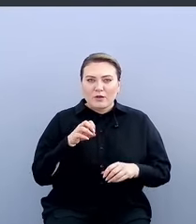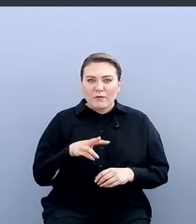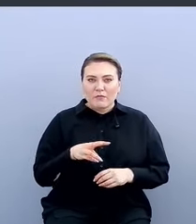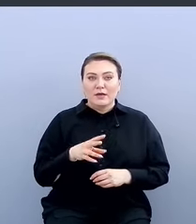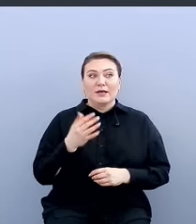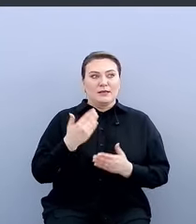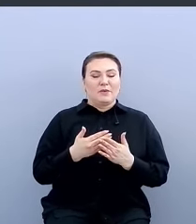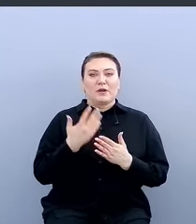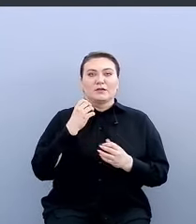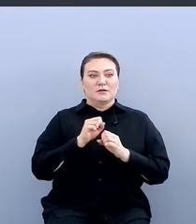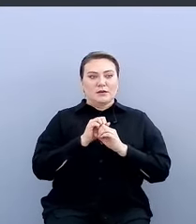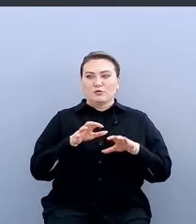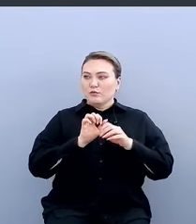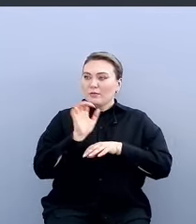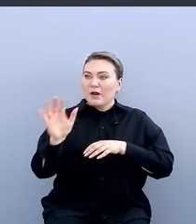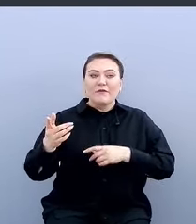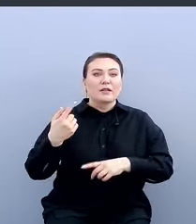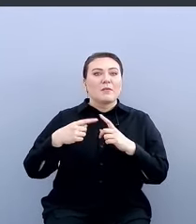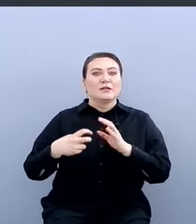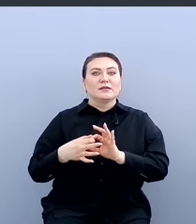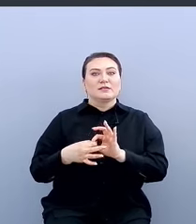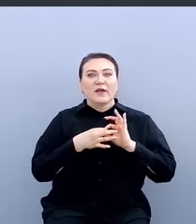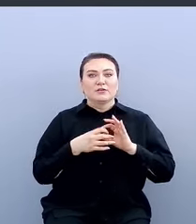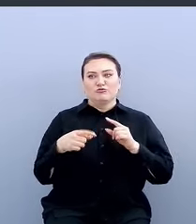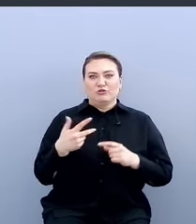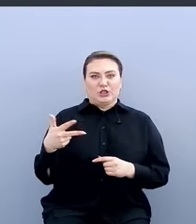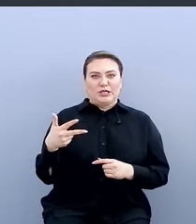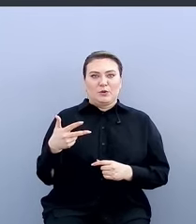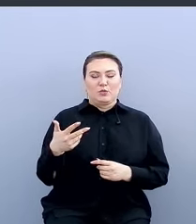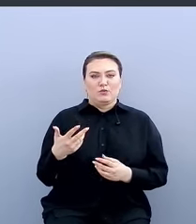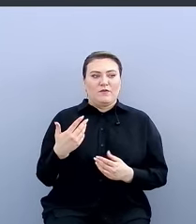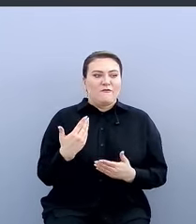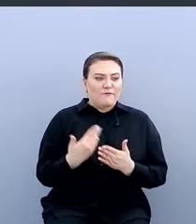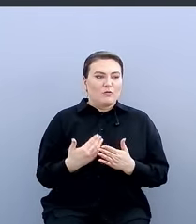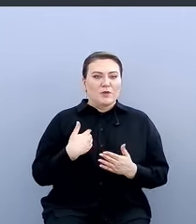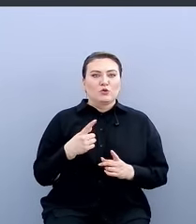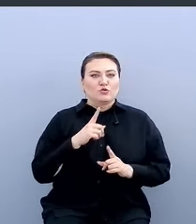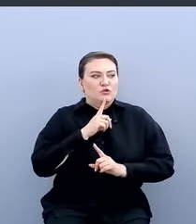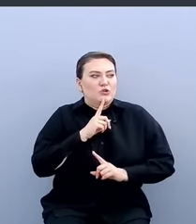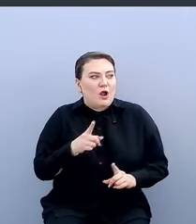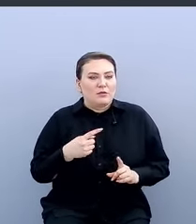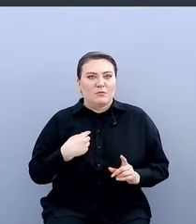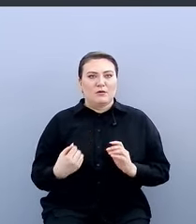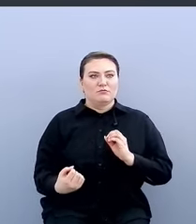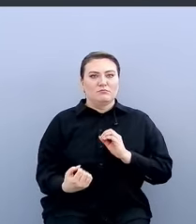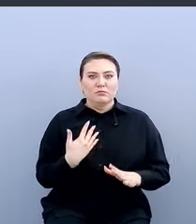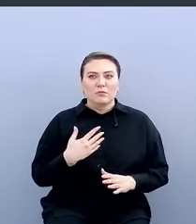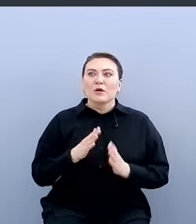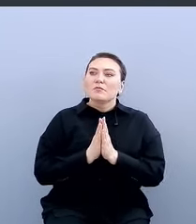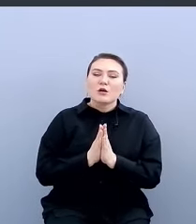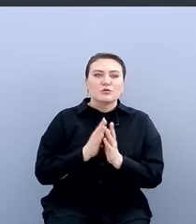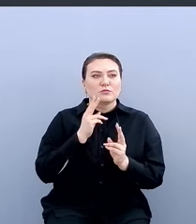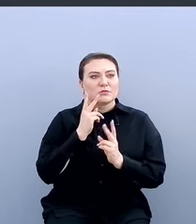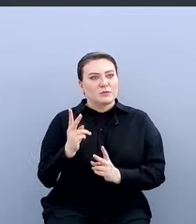минуту, ты вот рассылку отправил, и тебе обратная связь тут же через там три минуты, вот мне что-то странное пришло, посмотрите,